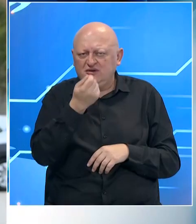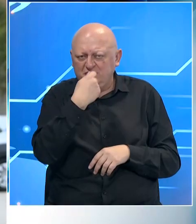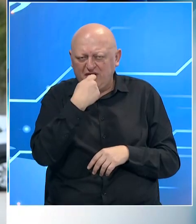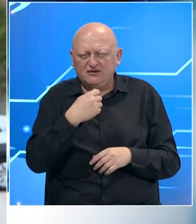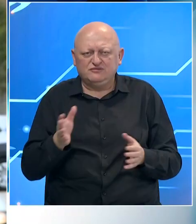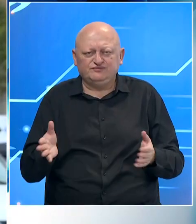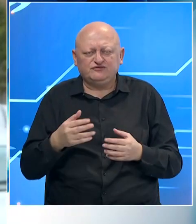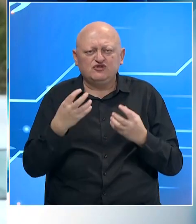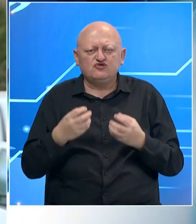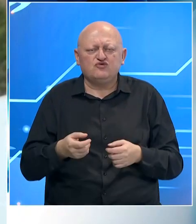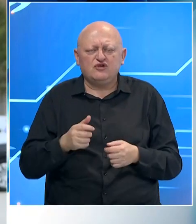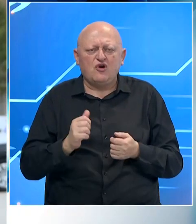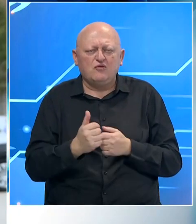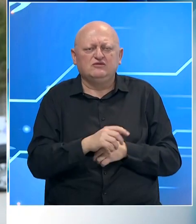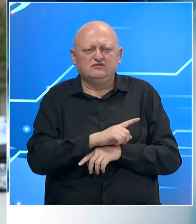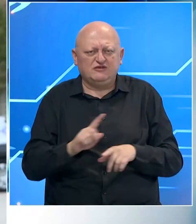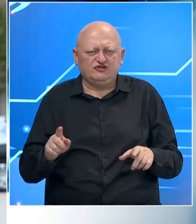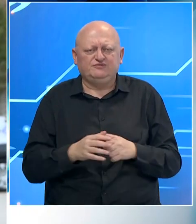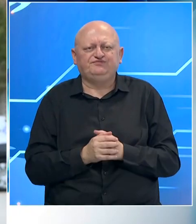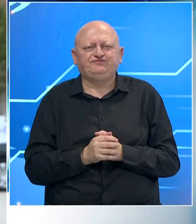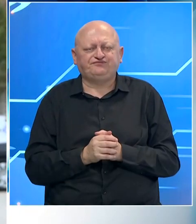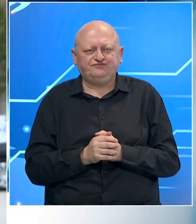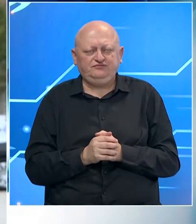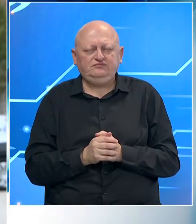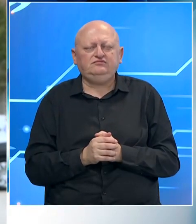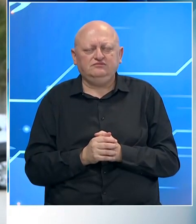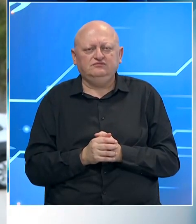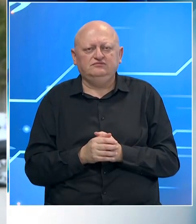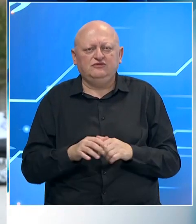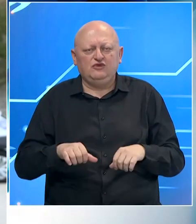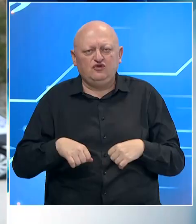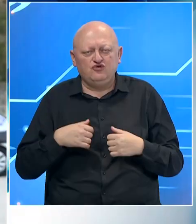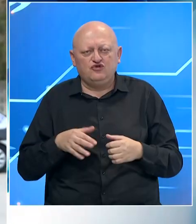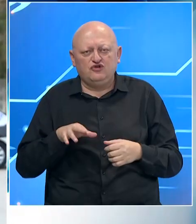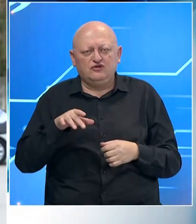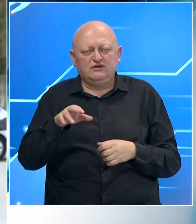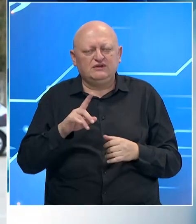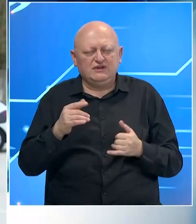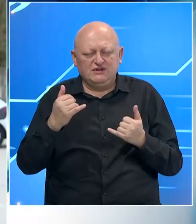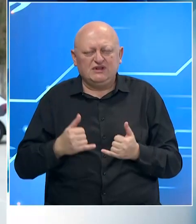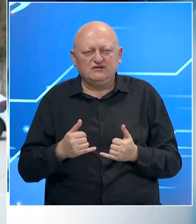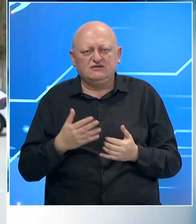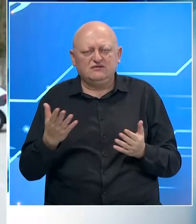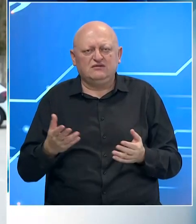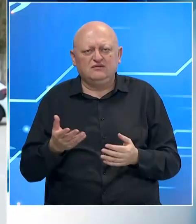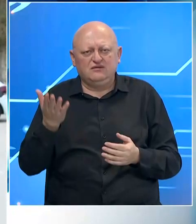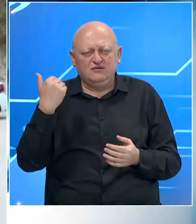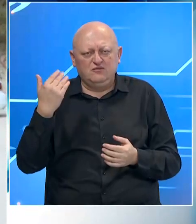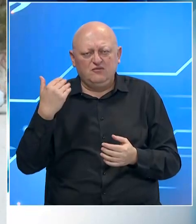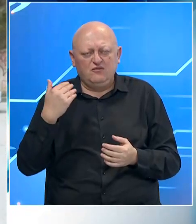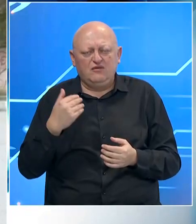Vikli, suhi obrovci, konzerve i ostalo. Na terenu ste od radnih jutarnih sati, nije ovo samo danas, nego i evo, protekla